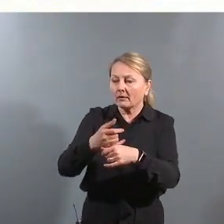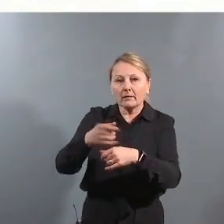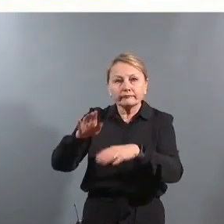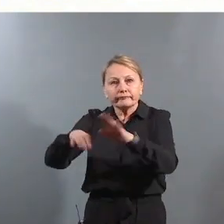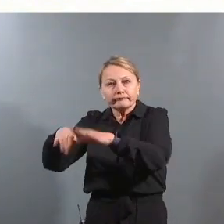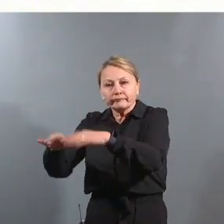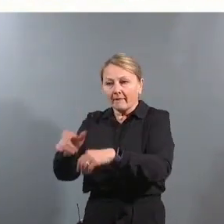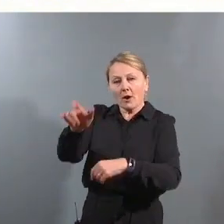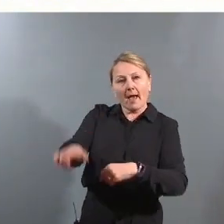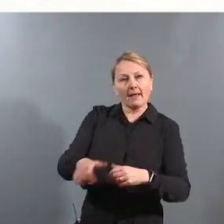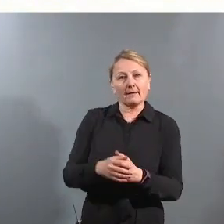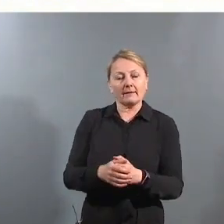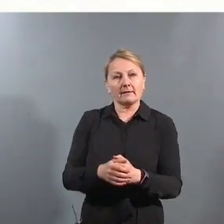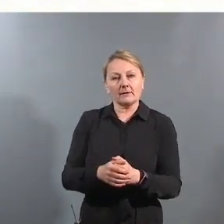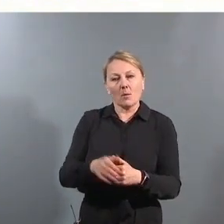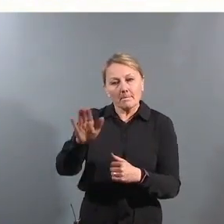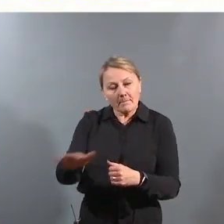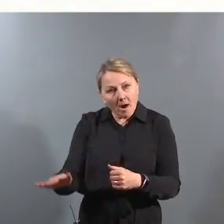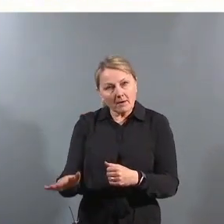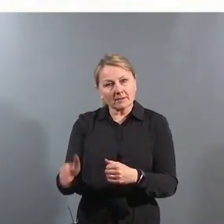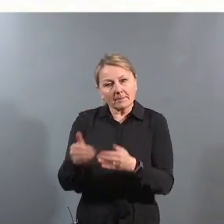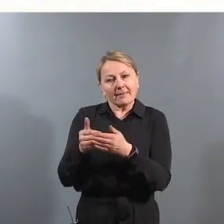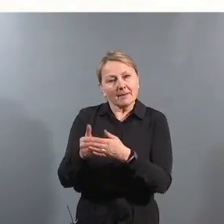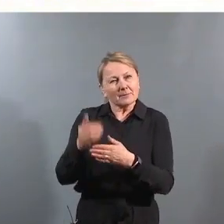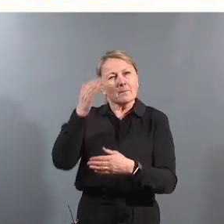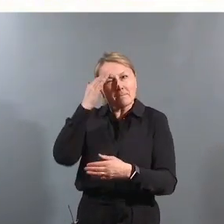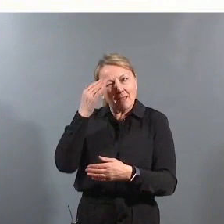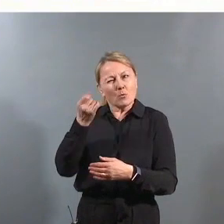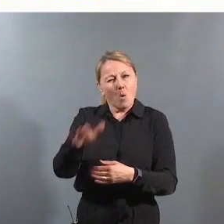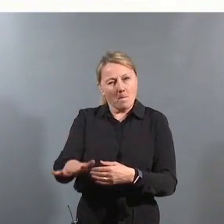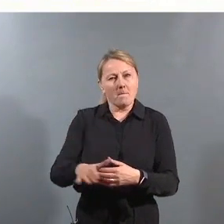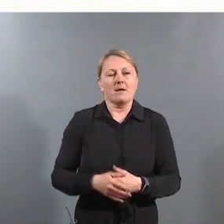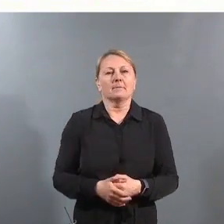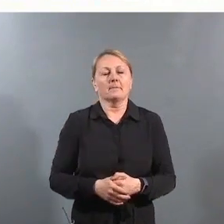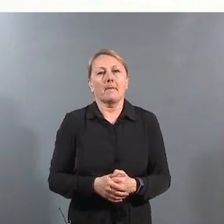dette best mulig for deg? Det er jo barnet som er nærmest å mene noe om.